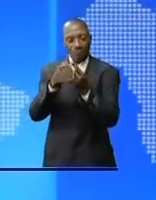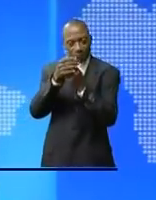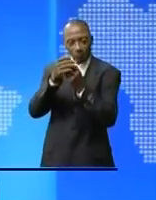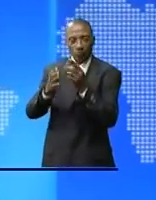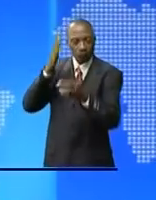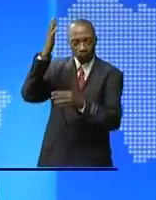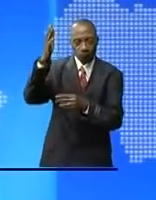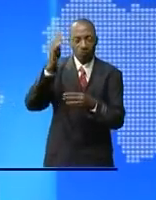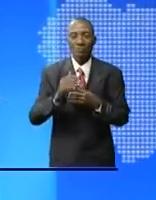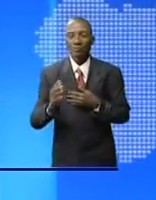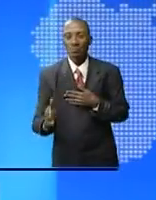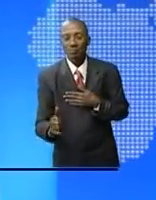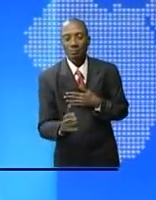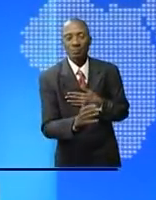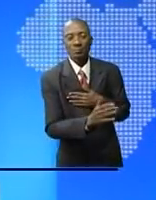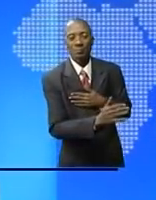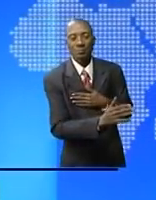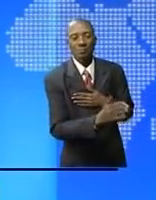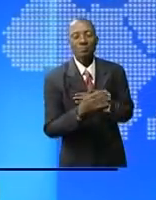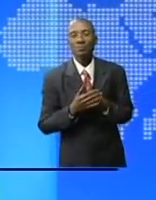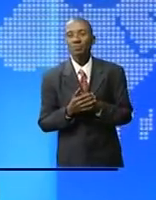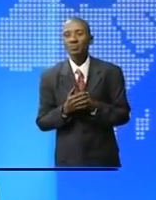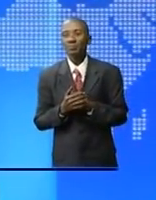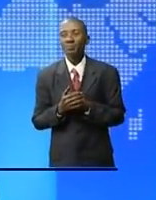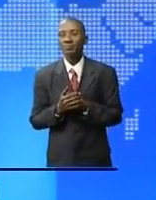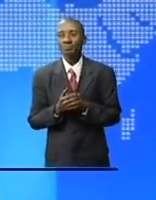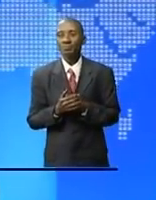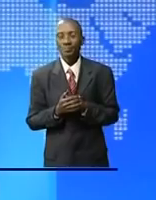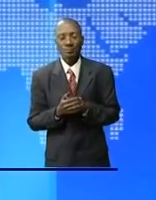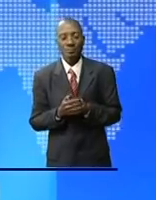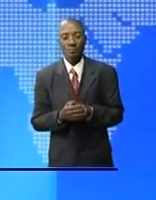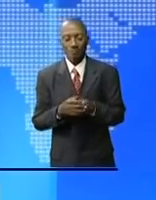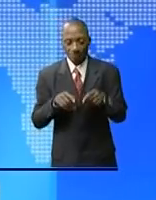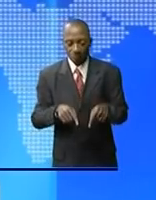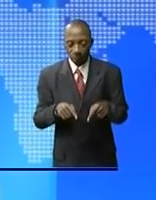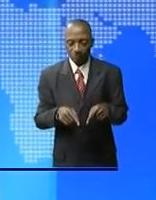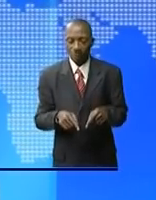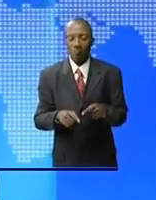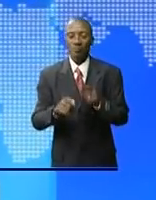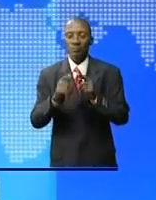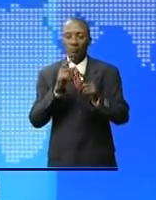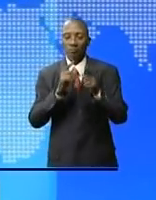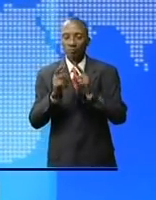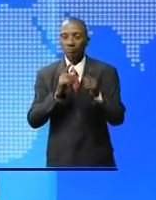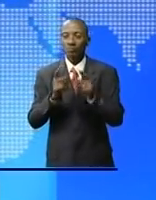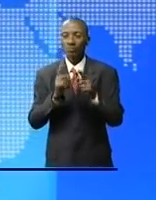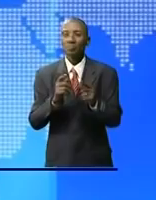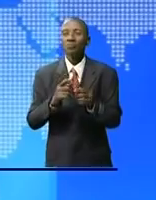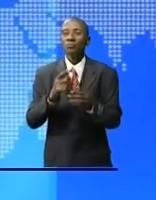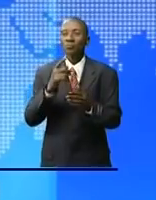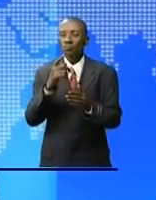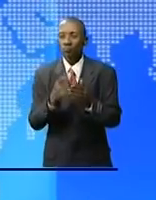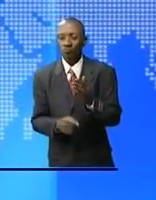Vous le savez le chef de l'État a signé il quelques jours quelques ordonnances nommant les chefs des missions diplomatiques parmi lesquels deux